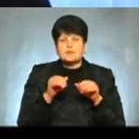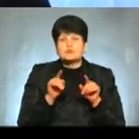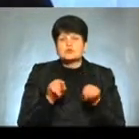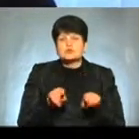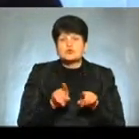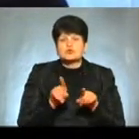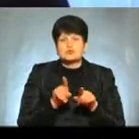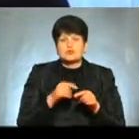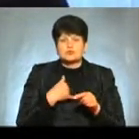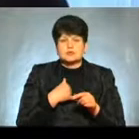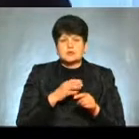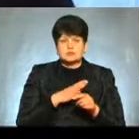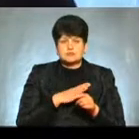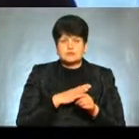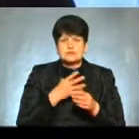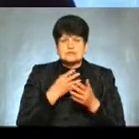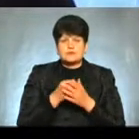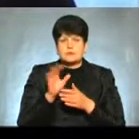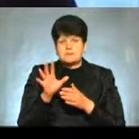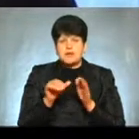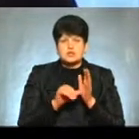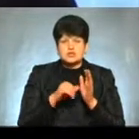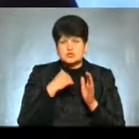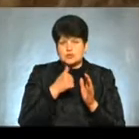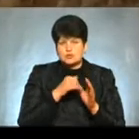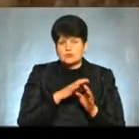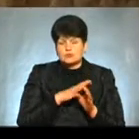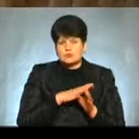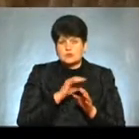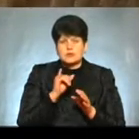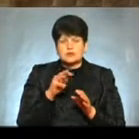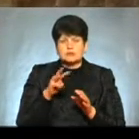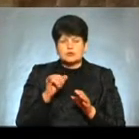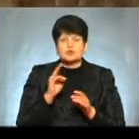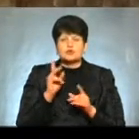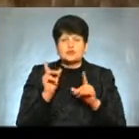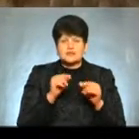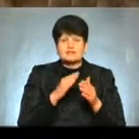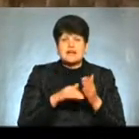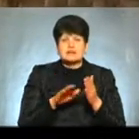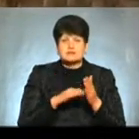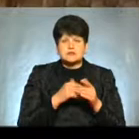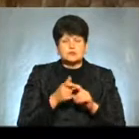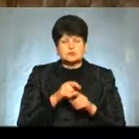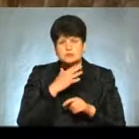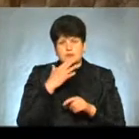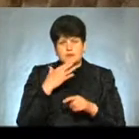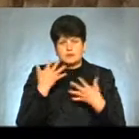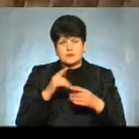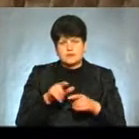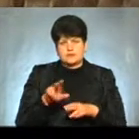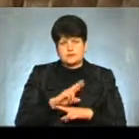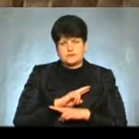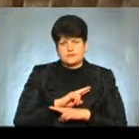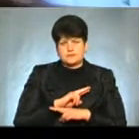ми мали імунну систему за своїх 5-6 років, що ми там перебули Бо хто їхав на ліквідацію вже пізніше, дуже багато людей немає Ми